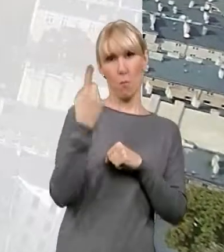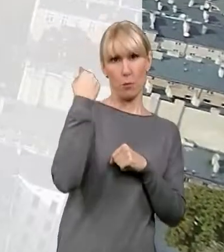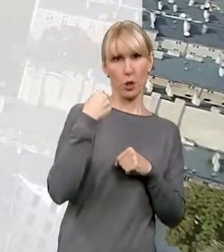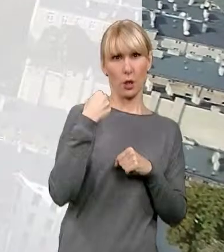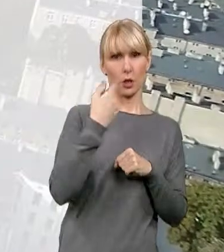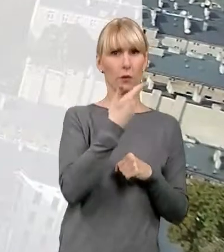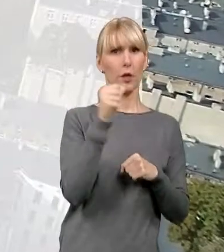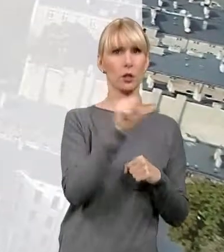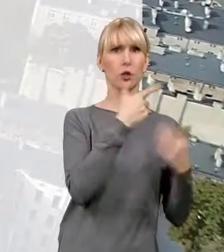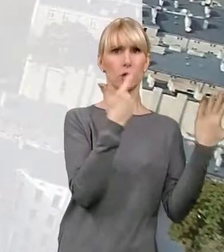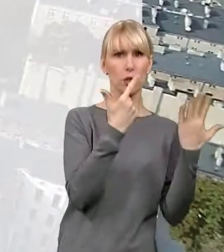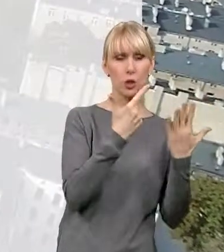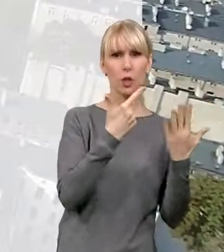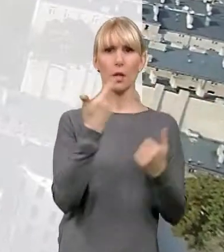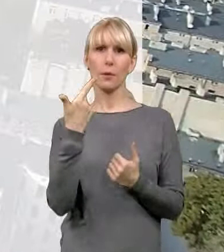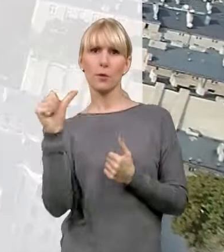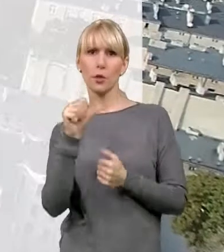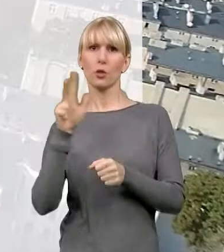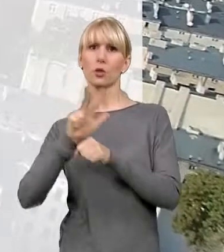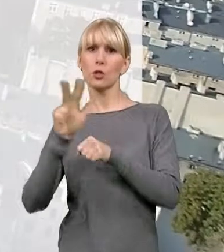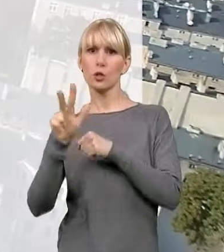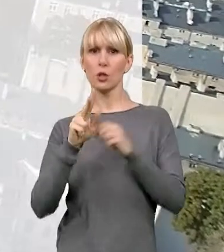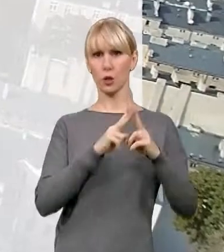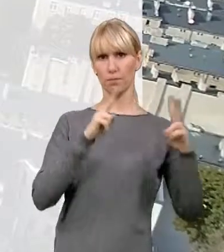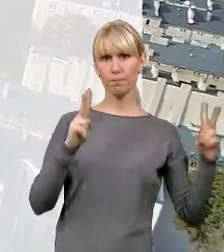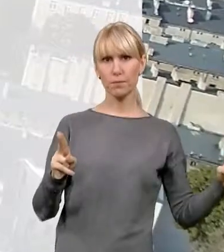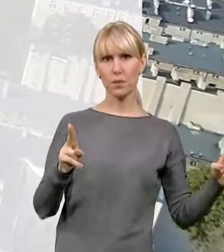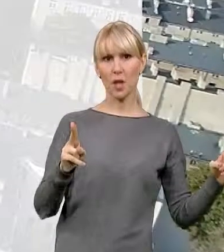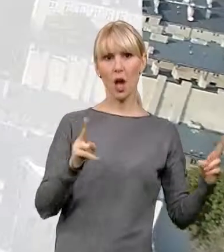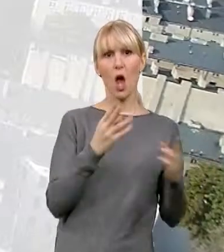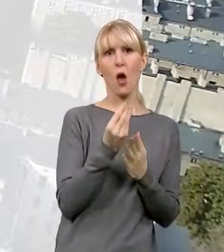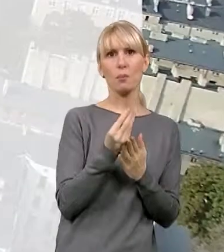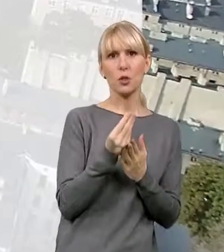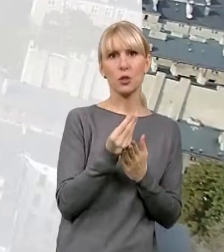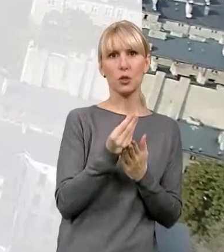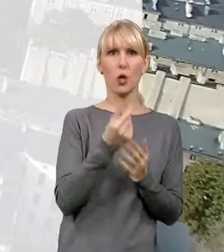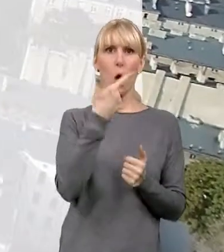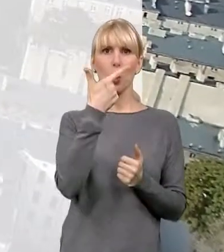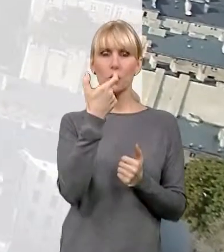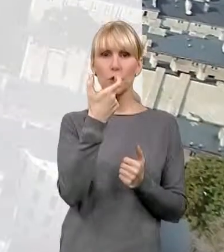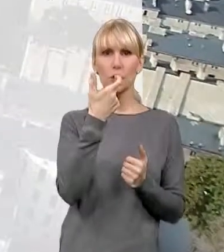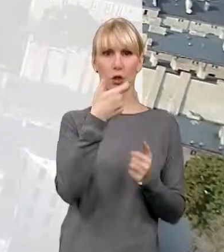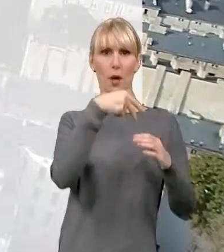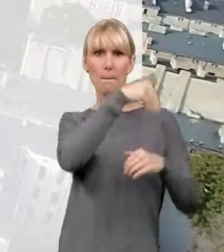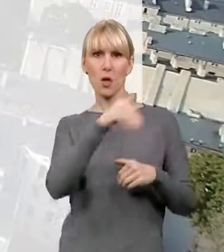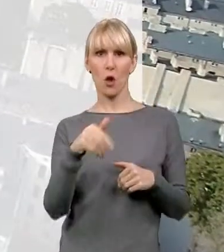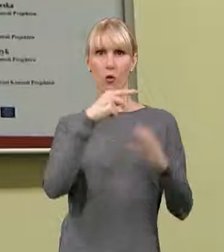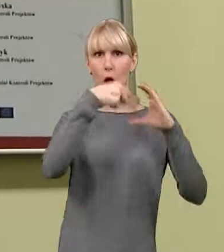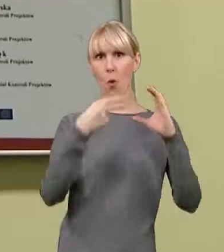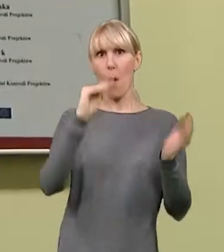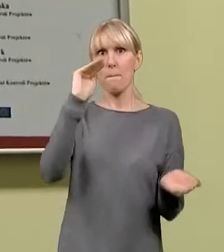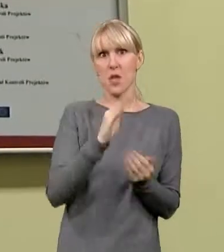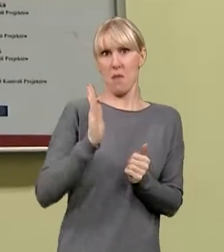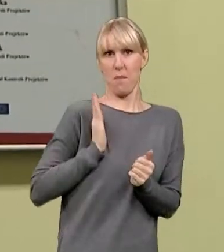lata 2007-2013 kwota ta była o 200 milionów euro mniejsza. Tak więc przedsiębiorcy